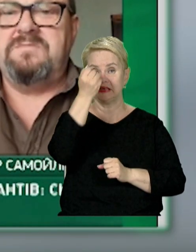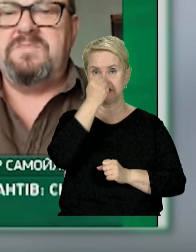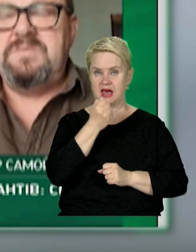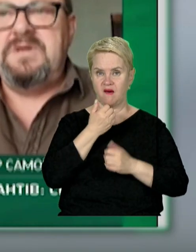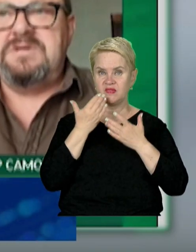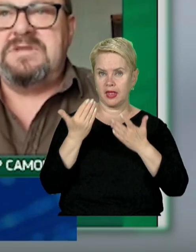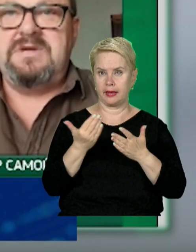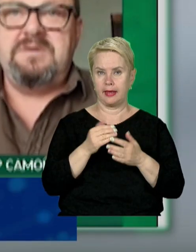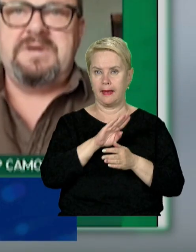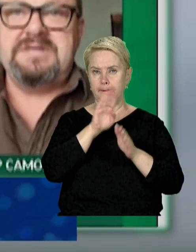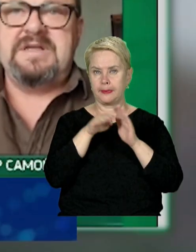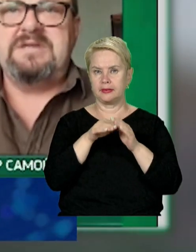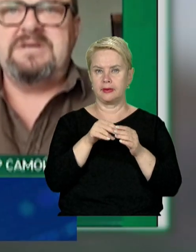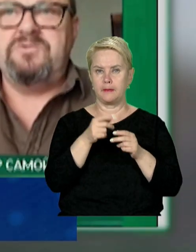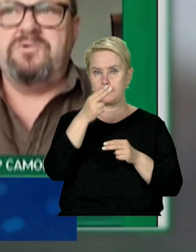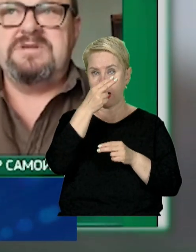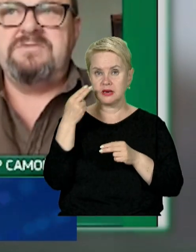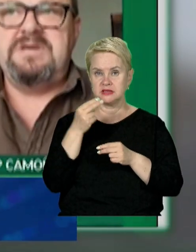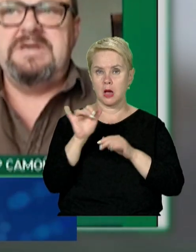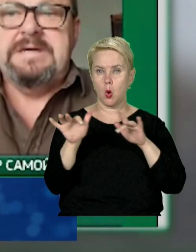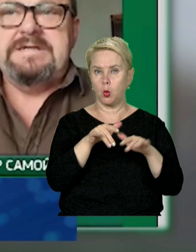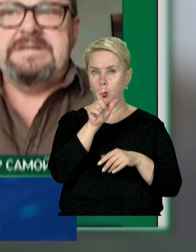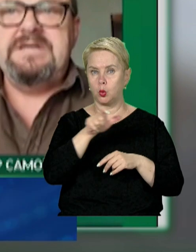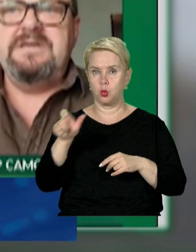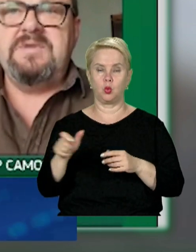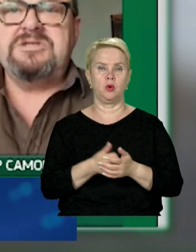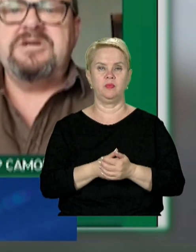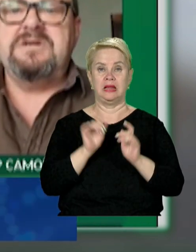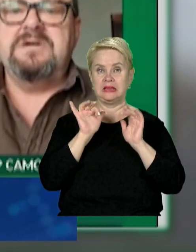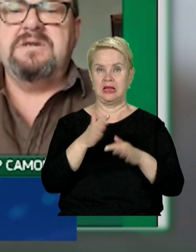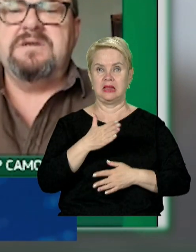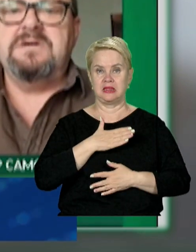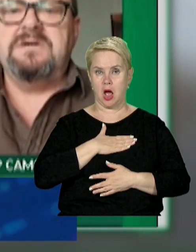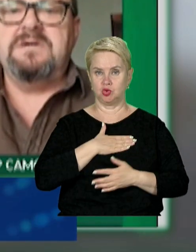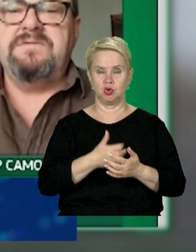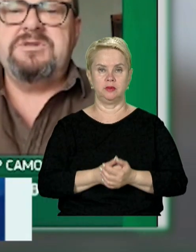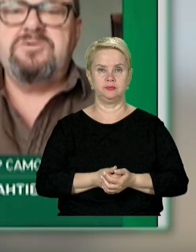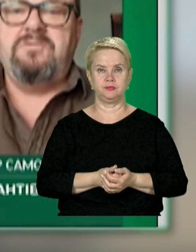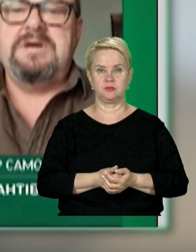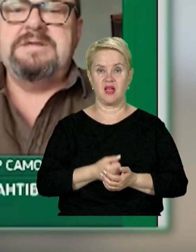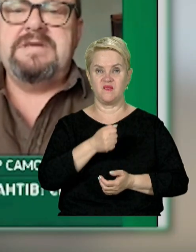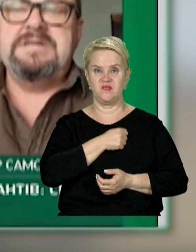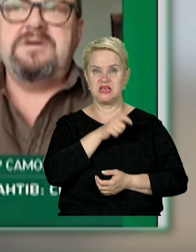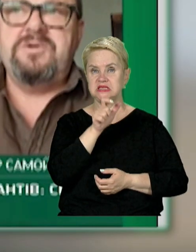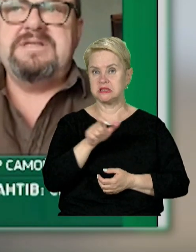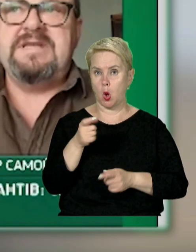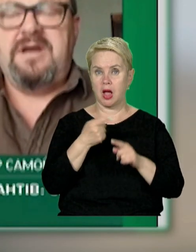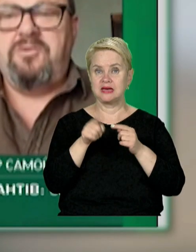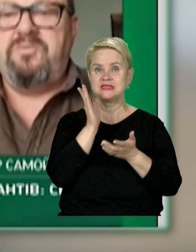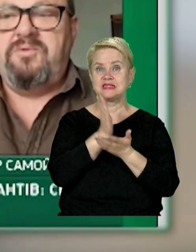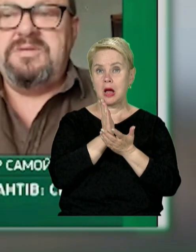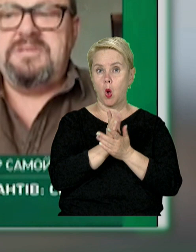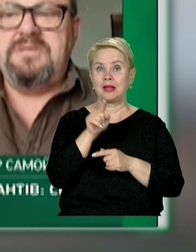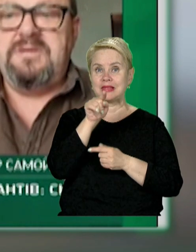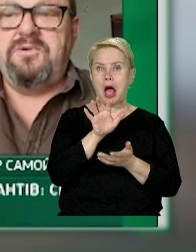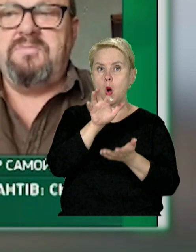підпіллю, завдяки партизанському руху, завдяки діям наших військових, які знаходяться